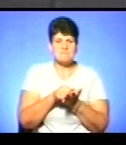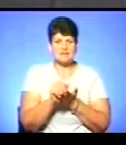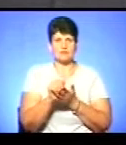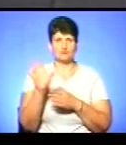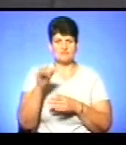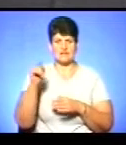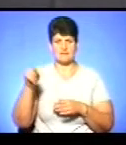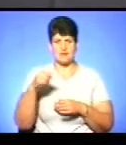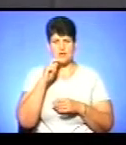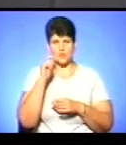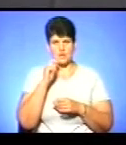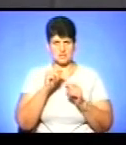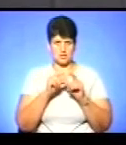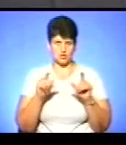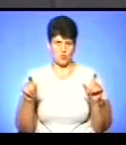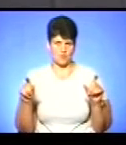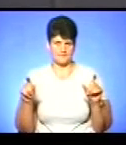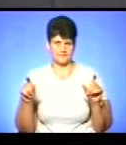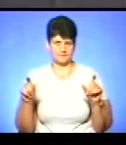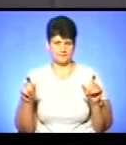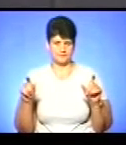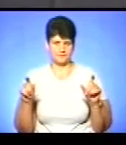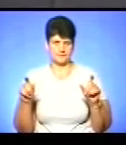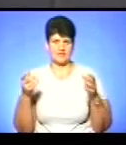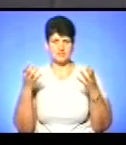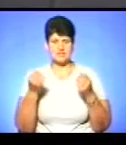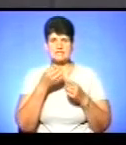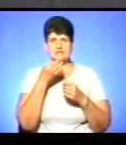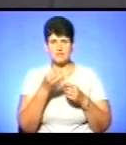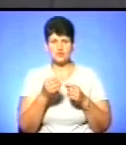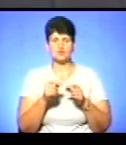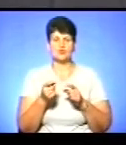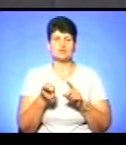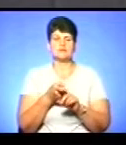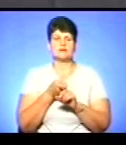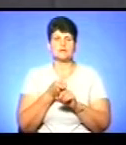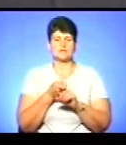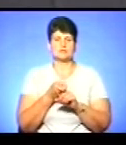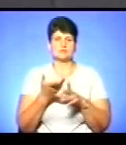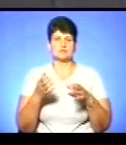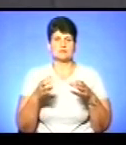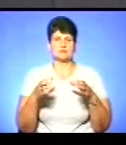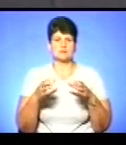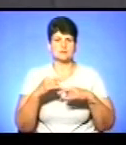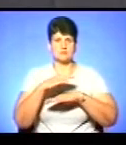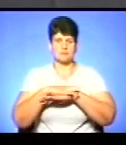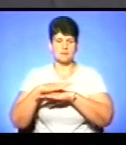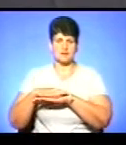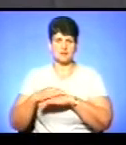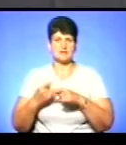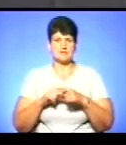нова українська школа. Ось, ще скажу, що відносно парт, в зв'язку з тим, що потужність наших